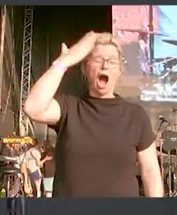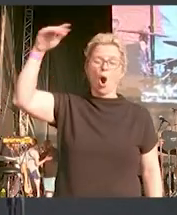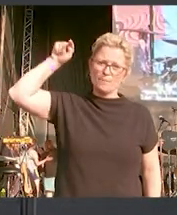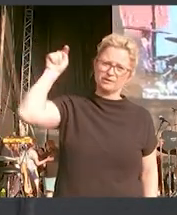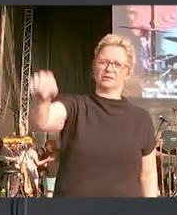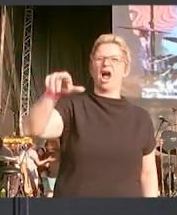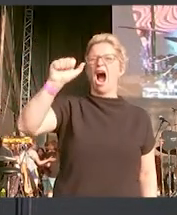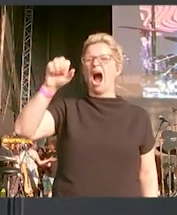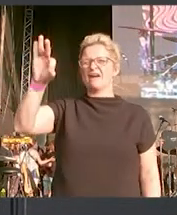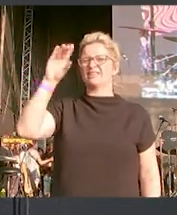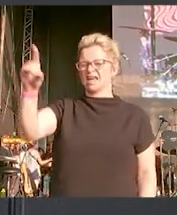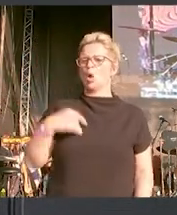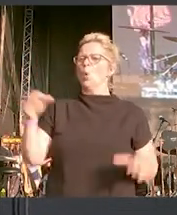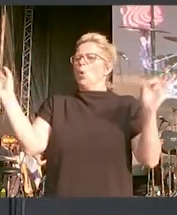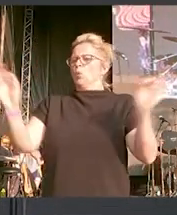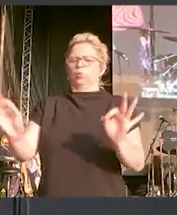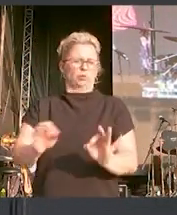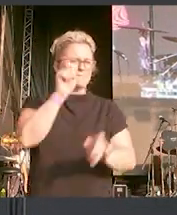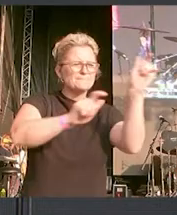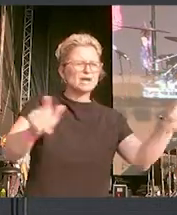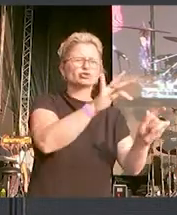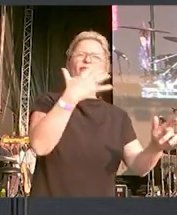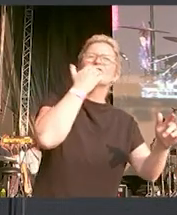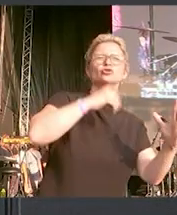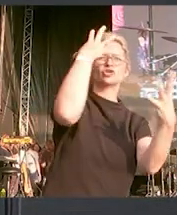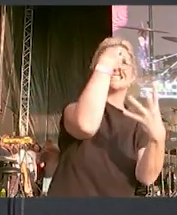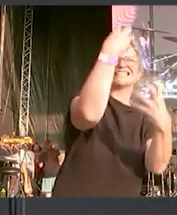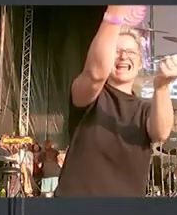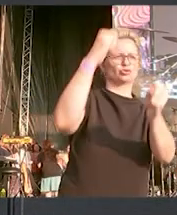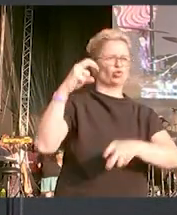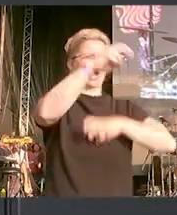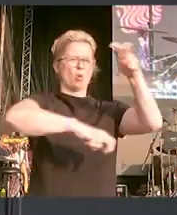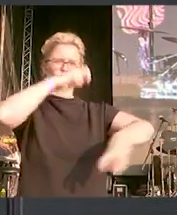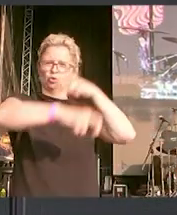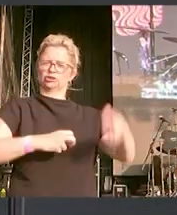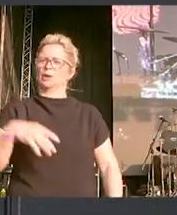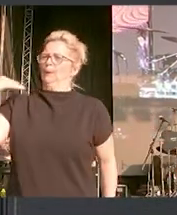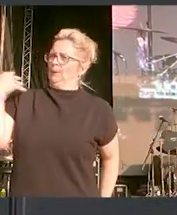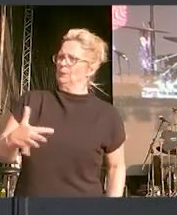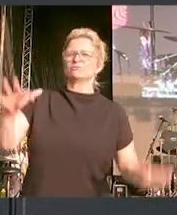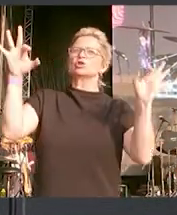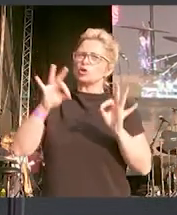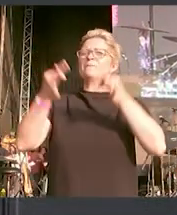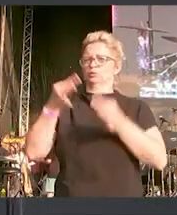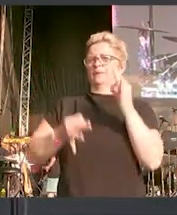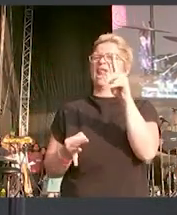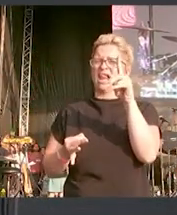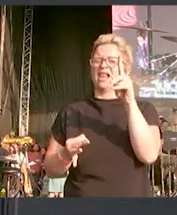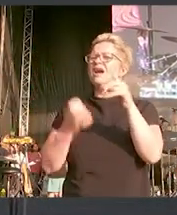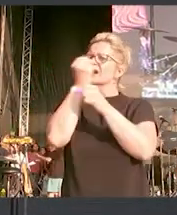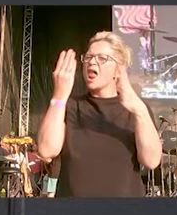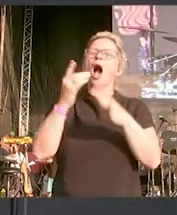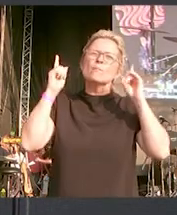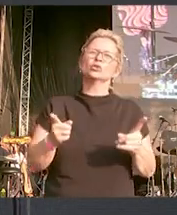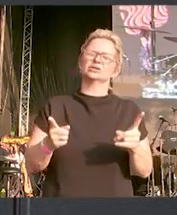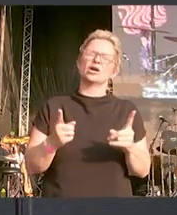persifides Spiel mit den Sehnsüchten der Menschen spielt. Ja, es ist wahr, wir müssen starke Fragen